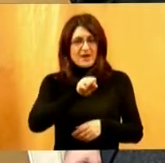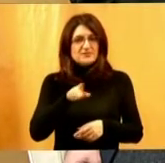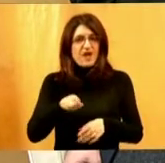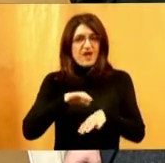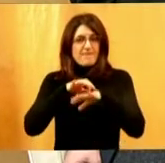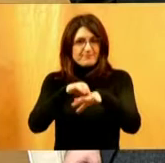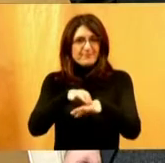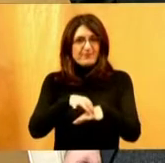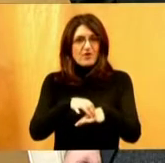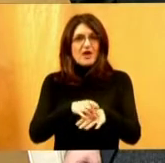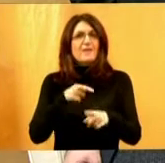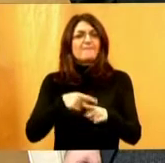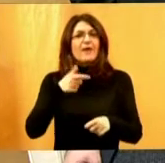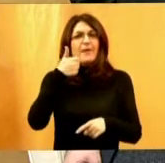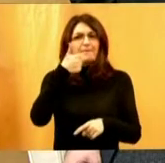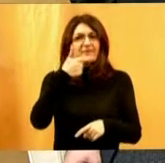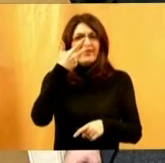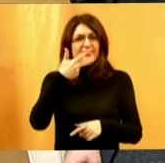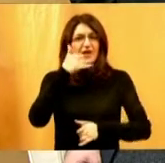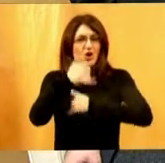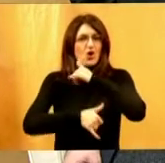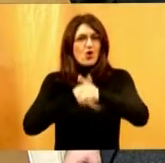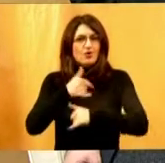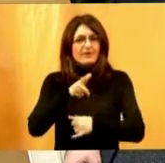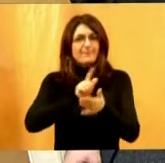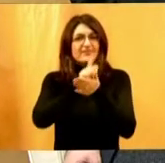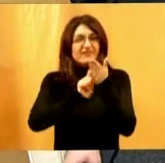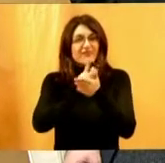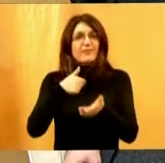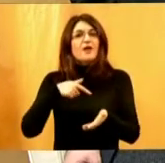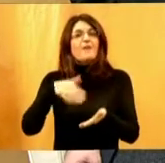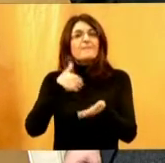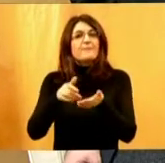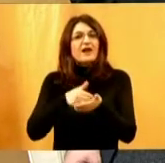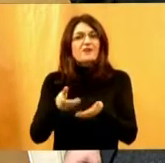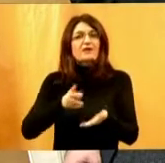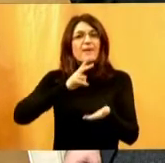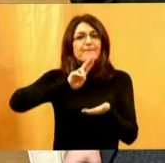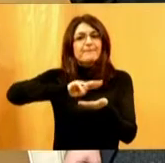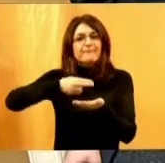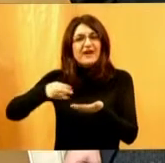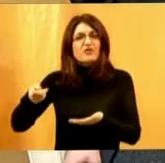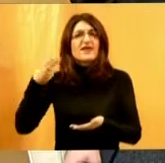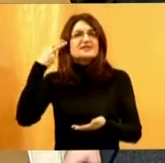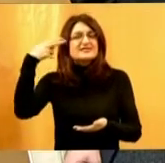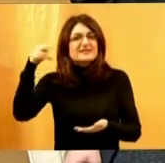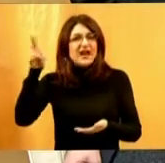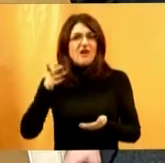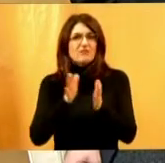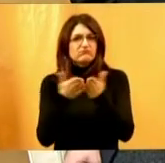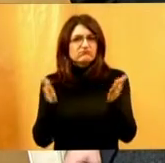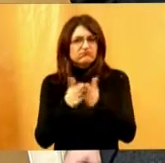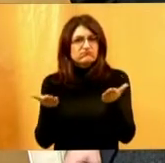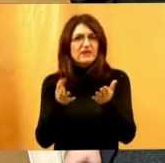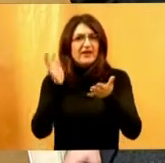jer smo mi prve tri godine vremena potrošili na prijevod strane stručne literature,